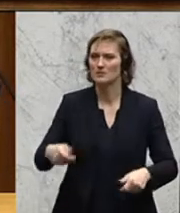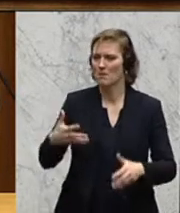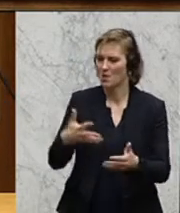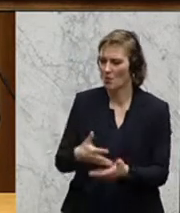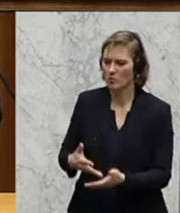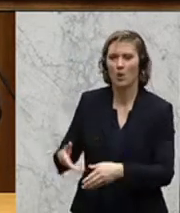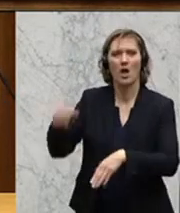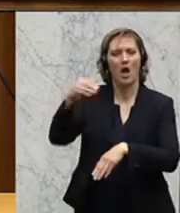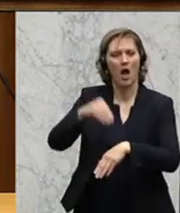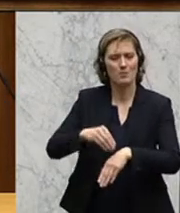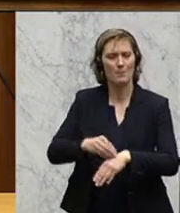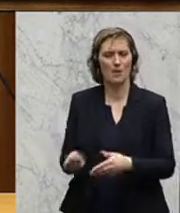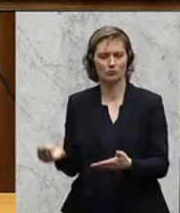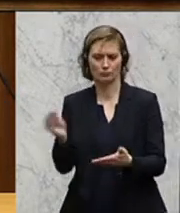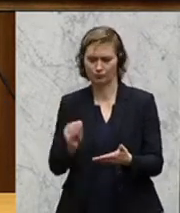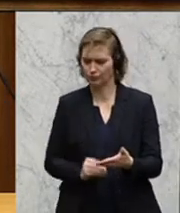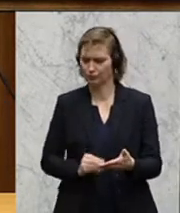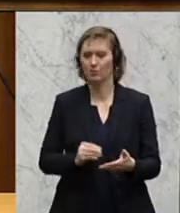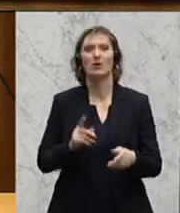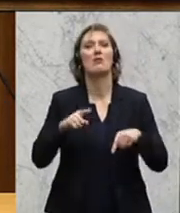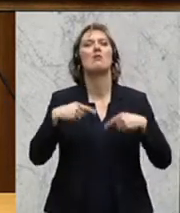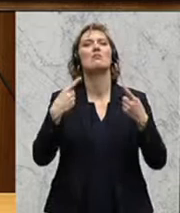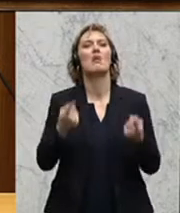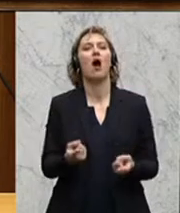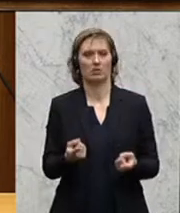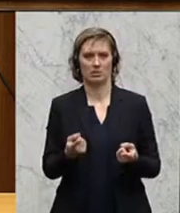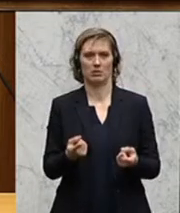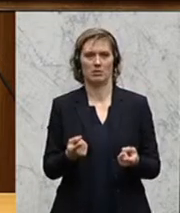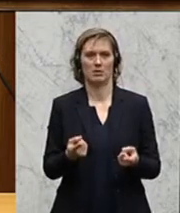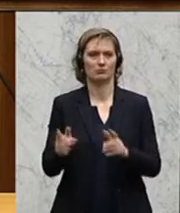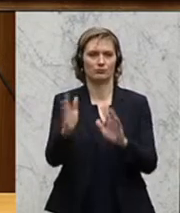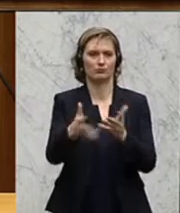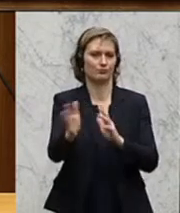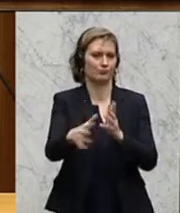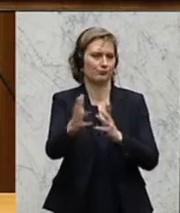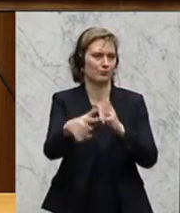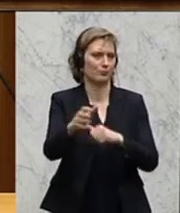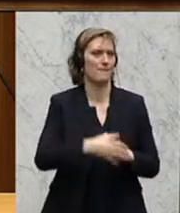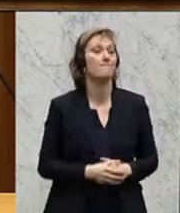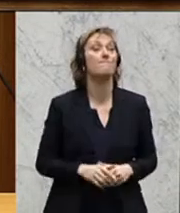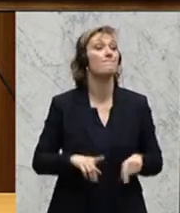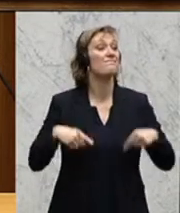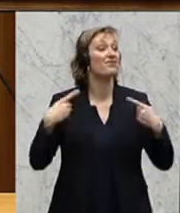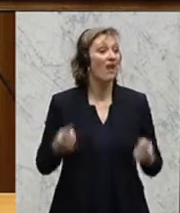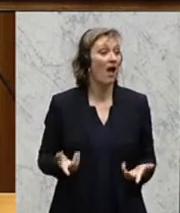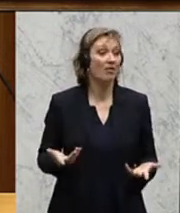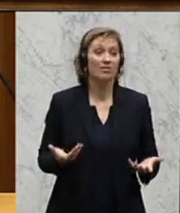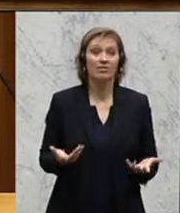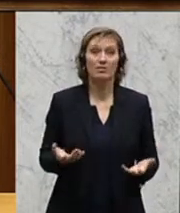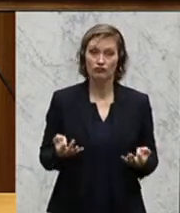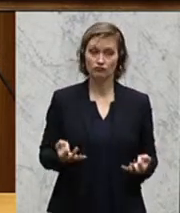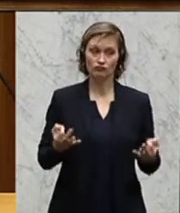Grenzsicherungsmaßnahmen, Registrierungen hätte stattfinden müssen, um in weiterer Folge dann auch